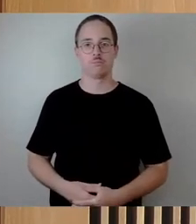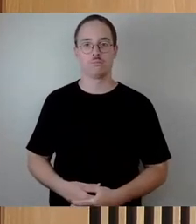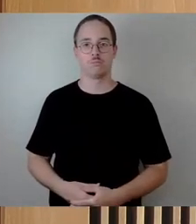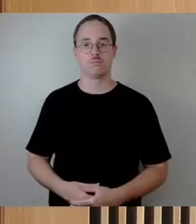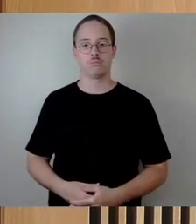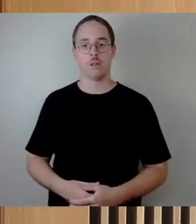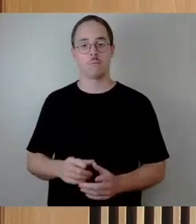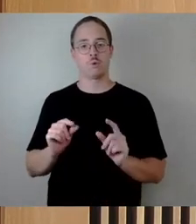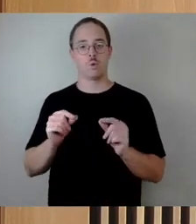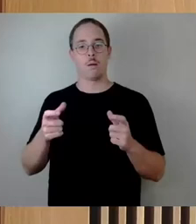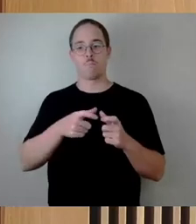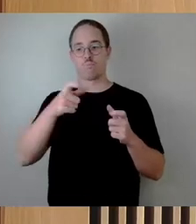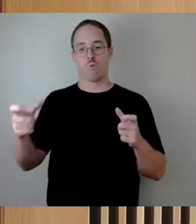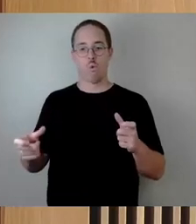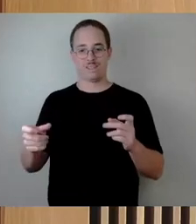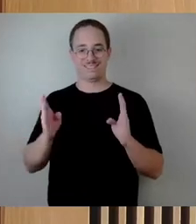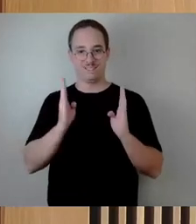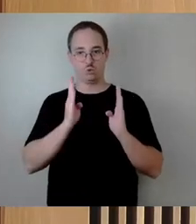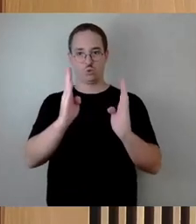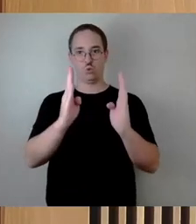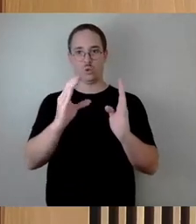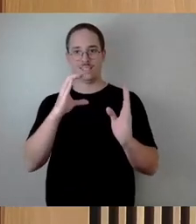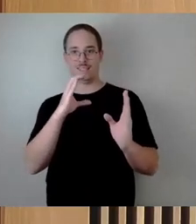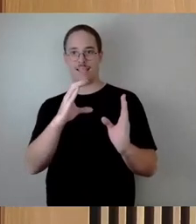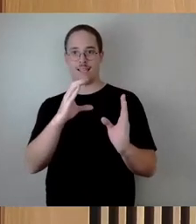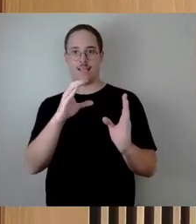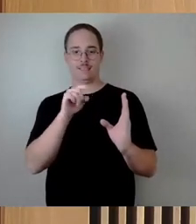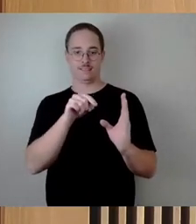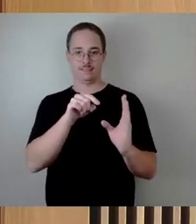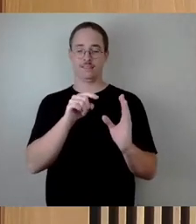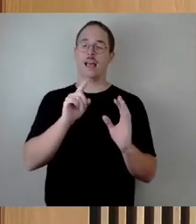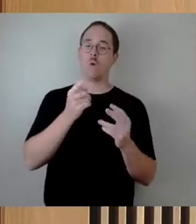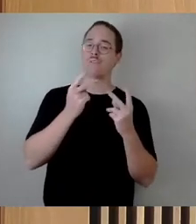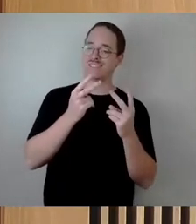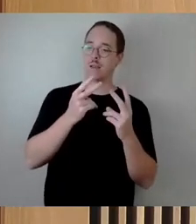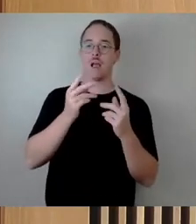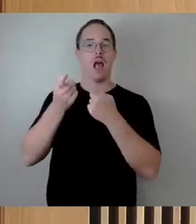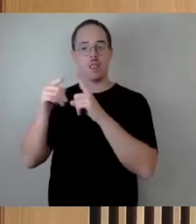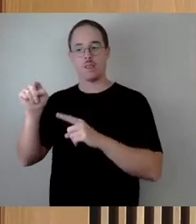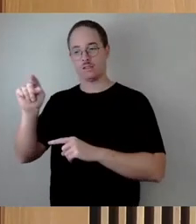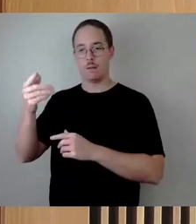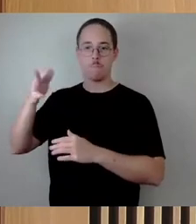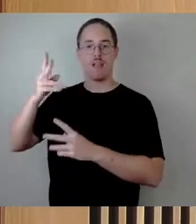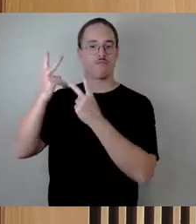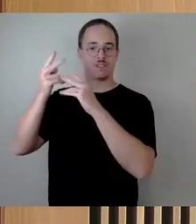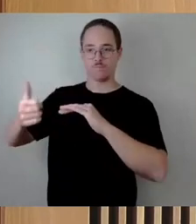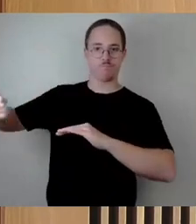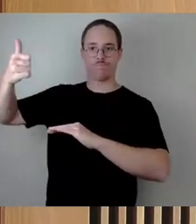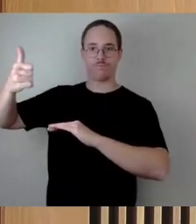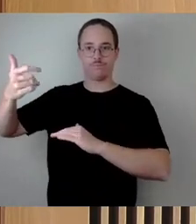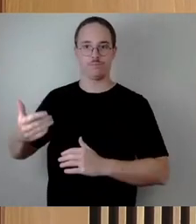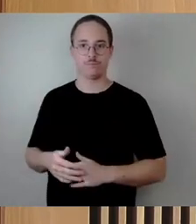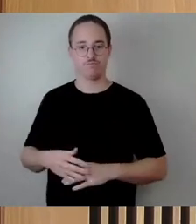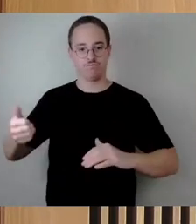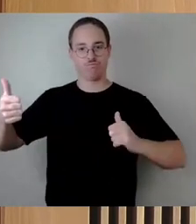also nicht so wichtig wie anderes. Ich will nur nachfragen. Dazu kommt, haben gesagt, dass Sie nie parallel bauen